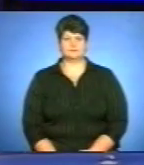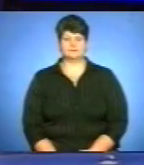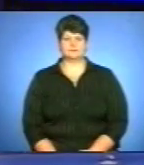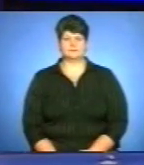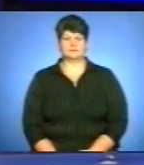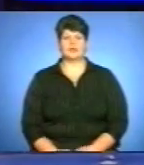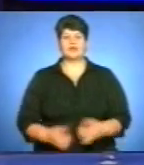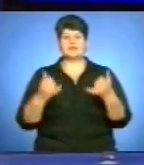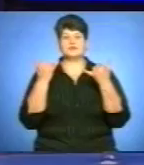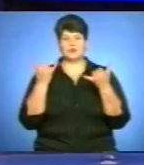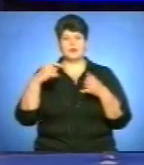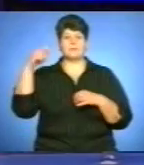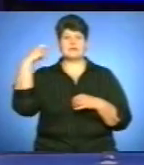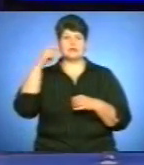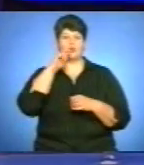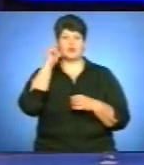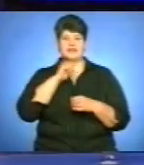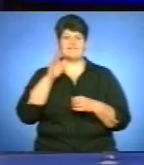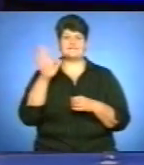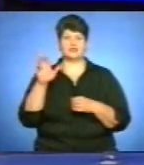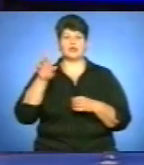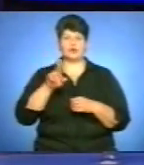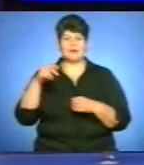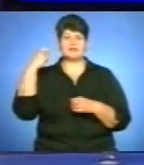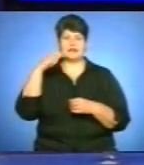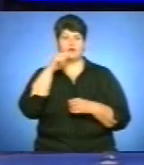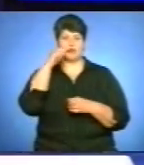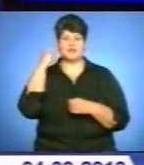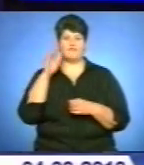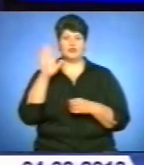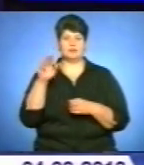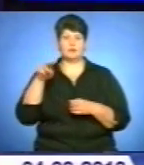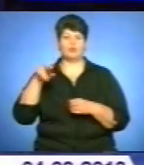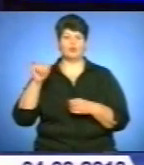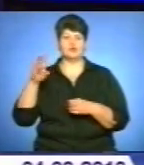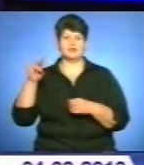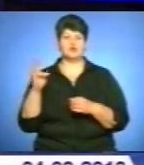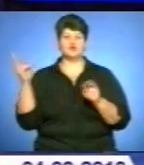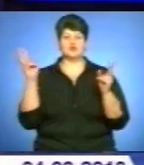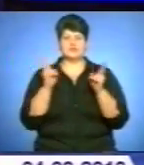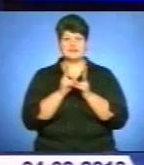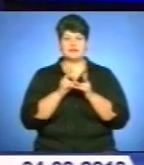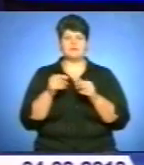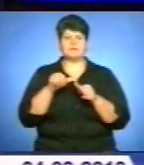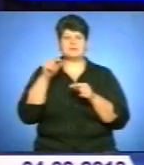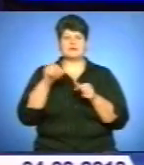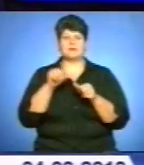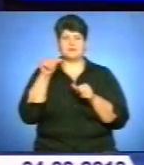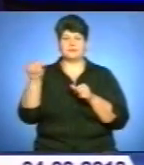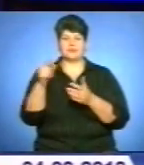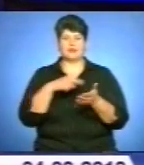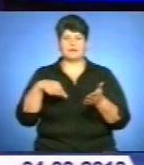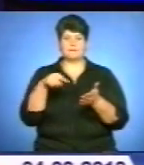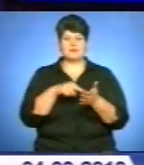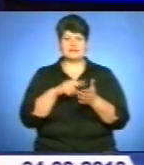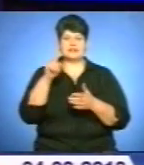Сьогодні президент України Віктор Янукович і президент Росії Володимир Путін зустрілися у заміській резиденції російського глави держави